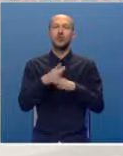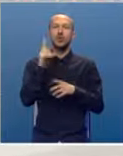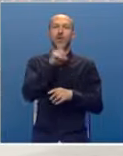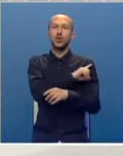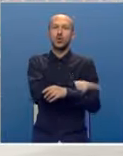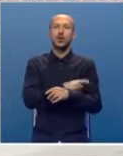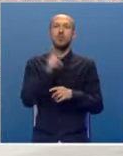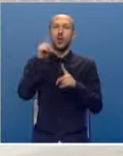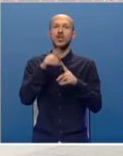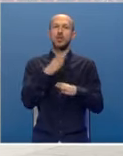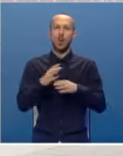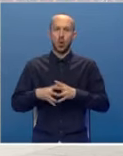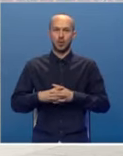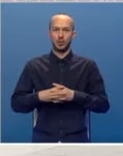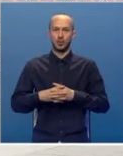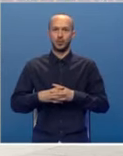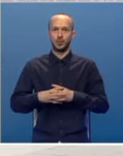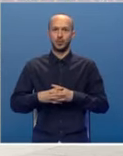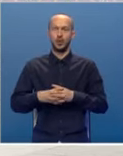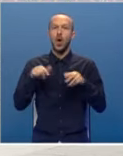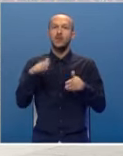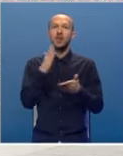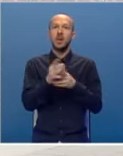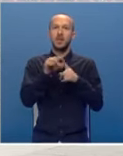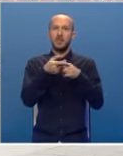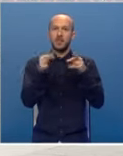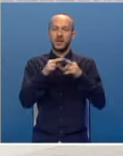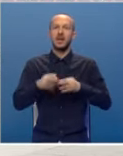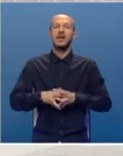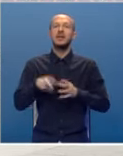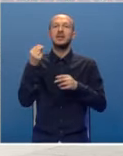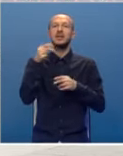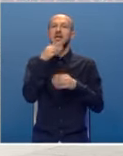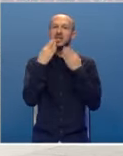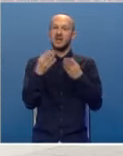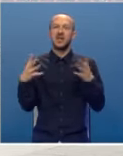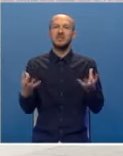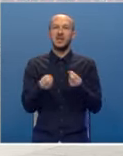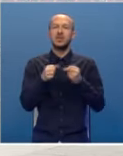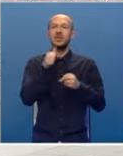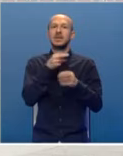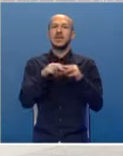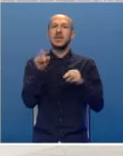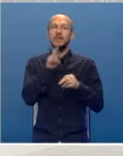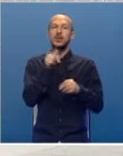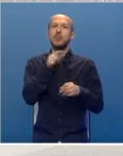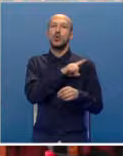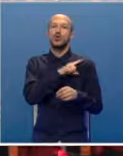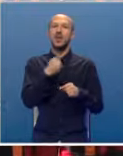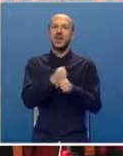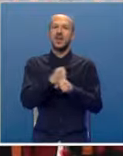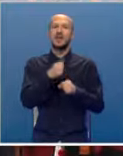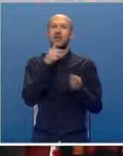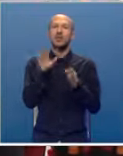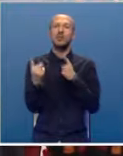Ovo je bila prilika da se zvanešnjice Srpske zahvale spasiovcima za nesebičan i požrtovan rad